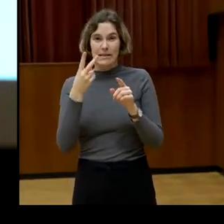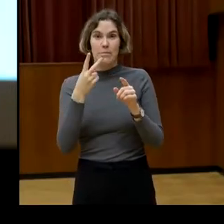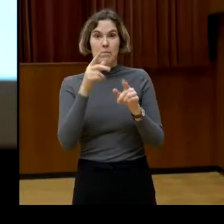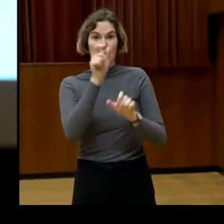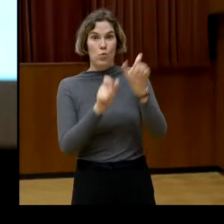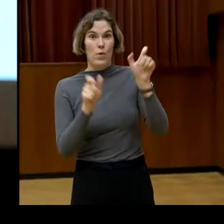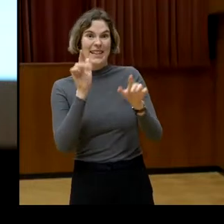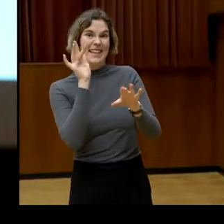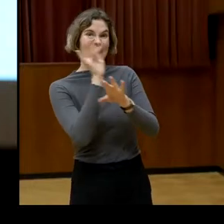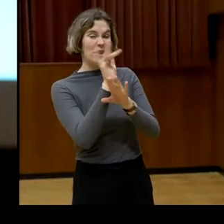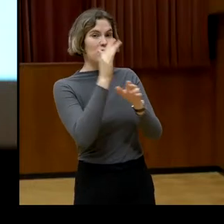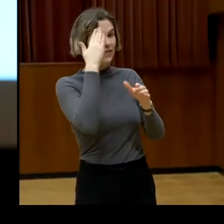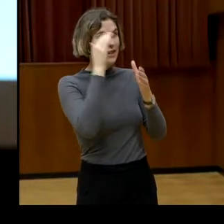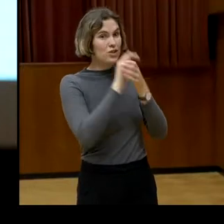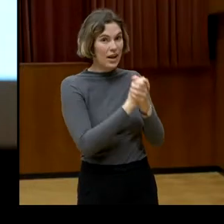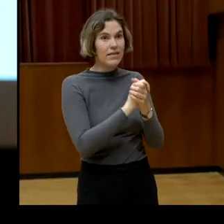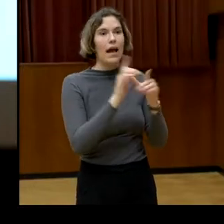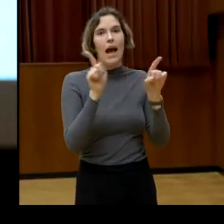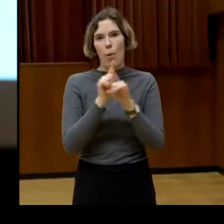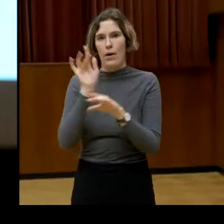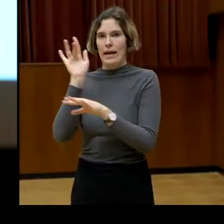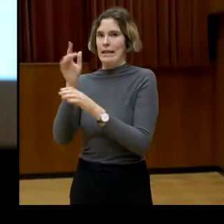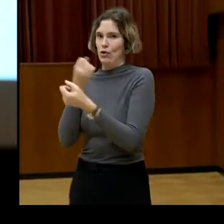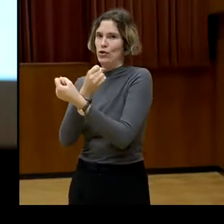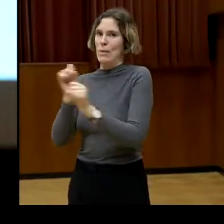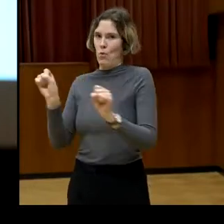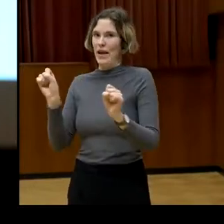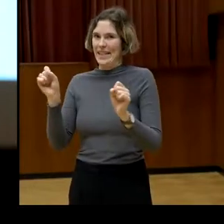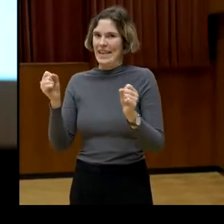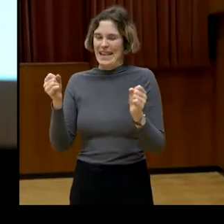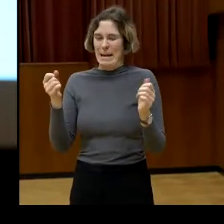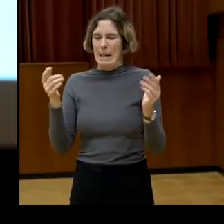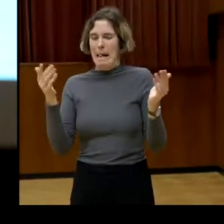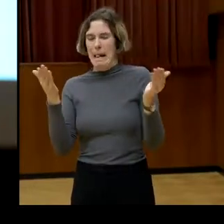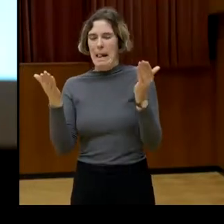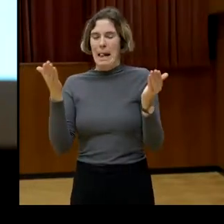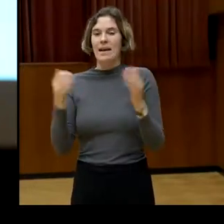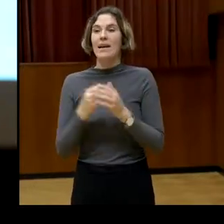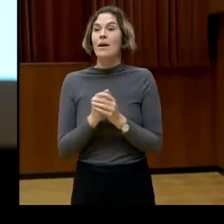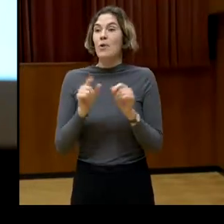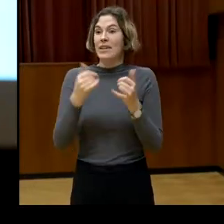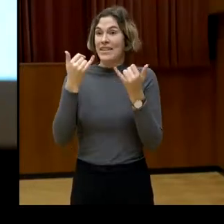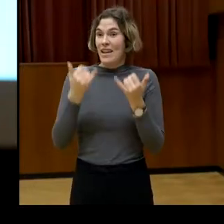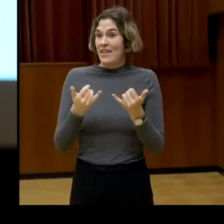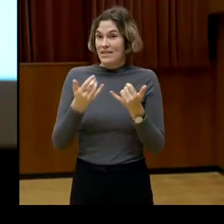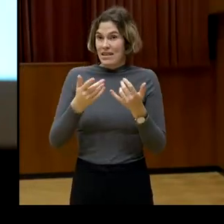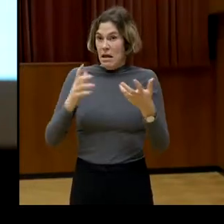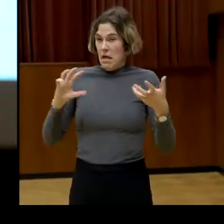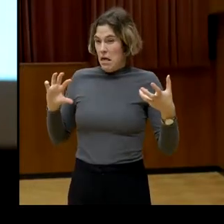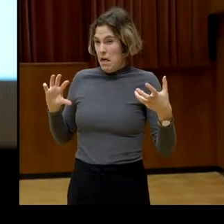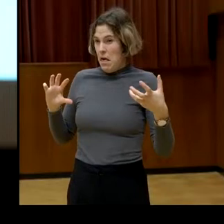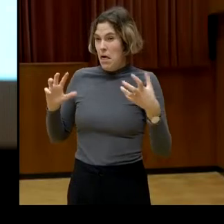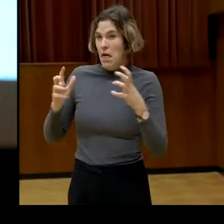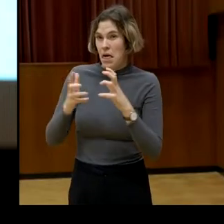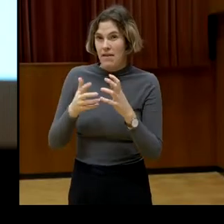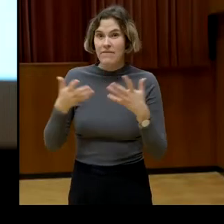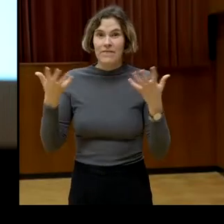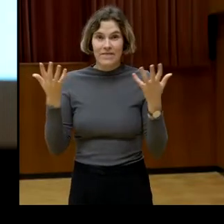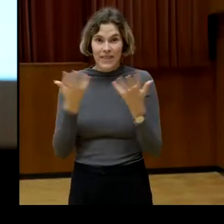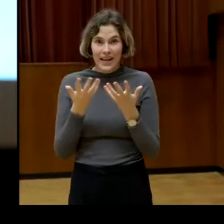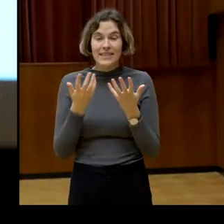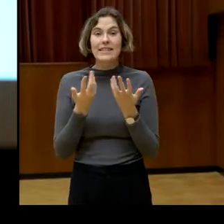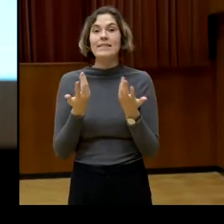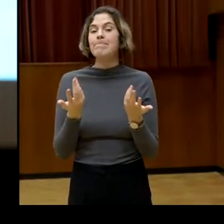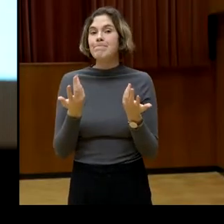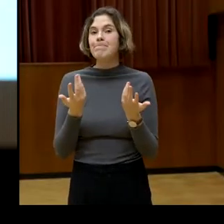Und das leitet überall mit den Take-Home-Messages, wenn man so will, mit den Fragen, die das für die